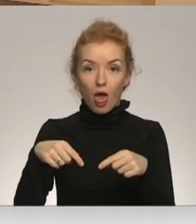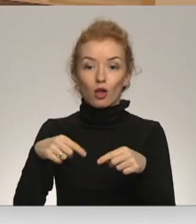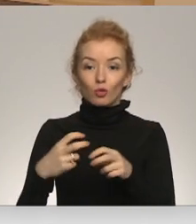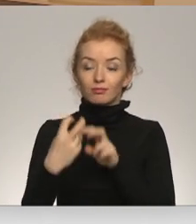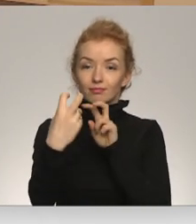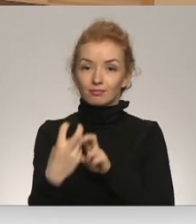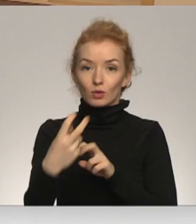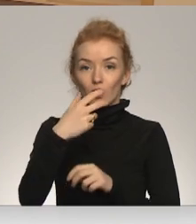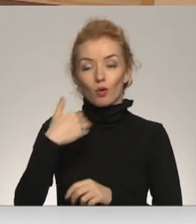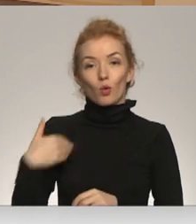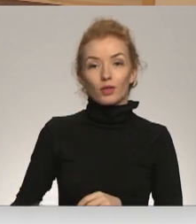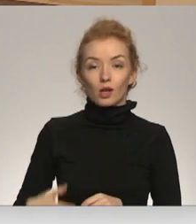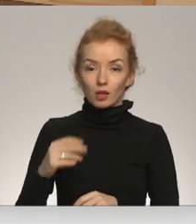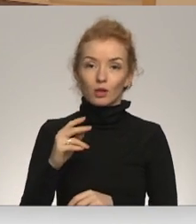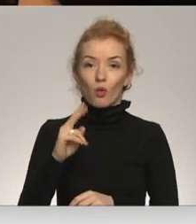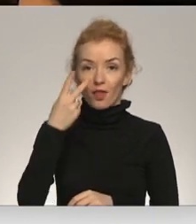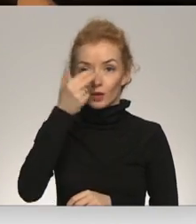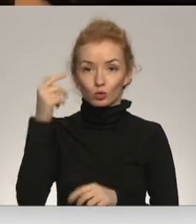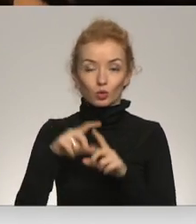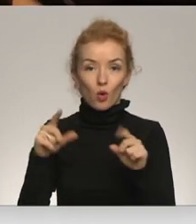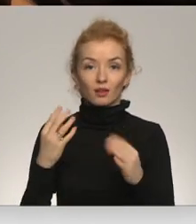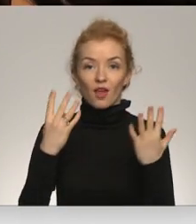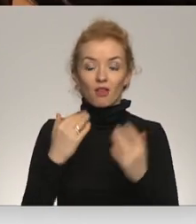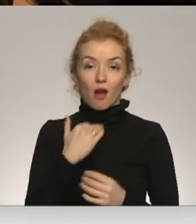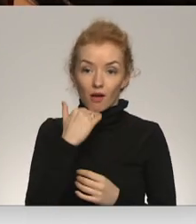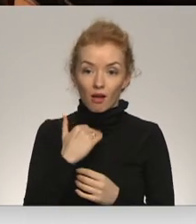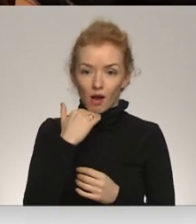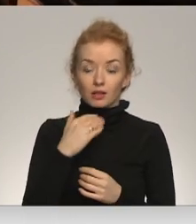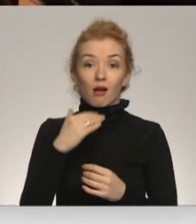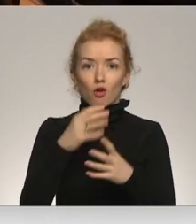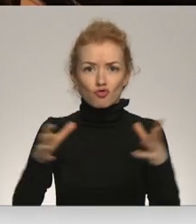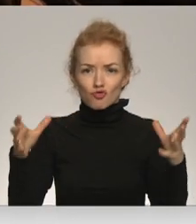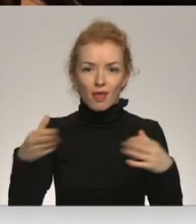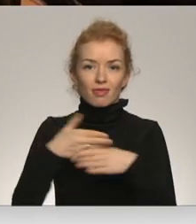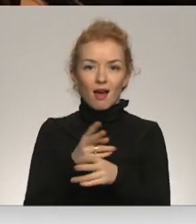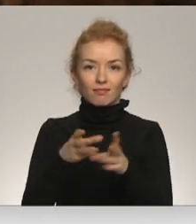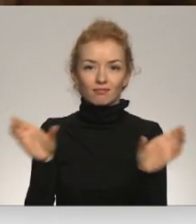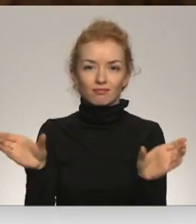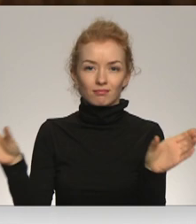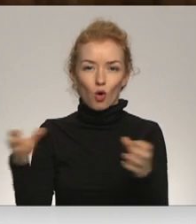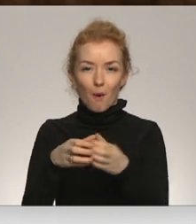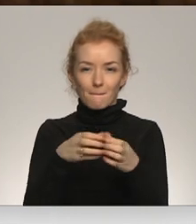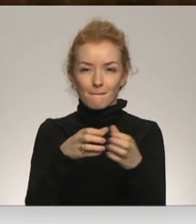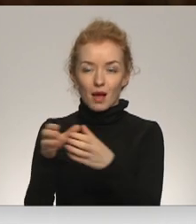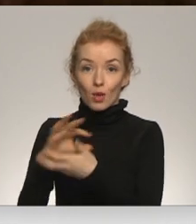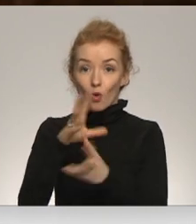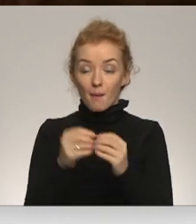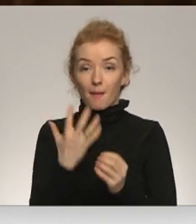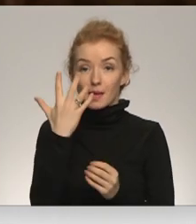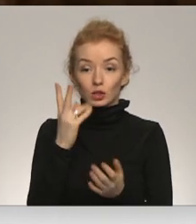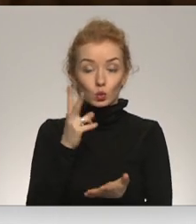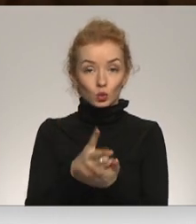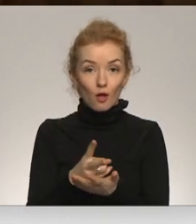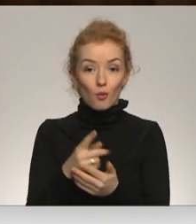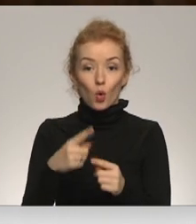Kuldīgs otrās vidusskos devītā A klase. Klasi ir liela un sadalījusies vairākās komandās. Pavisam ir pieci uzdevumi, kuros